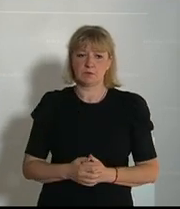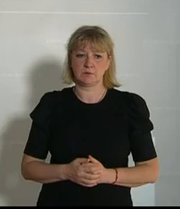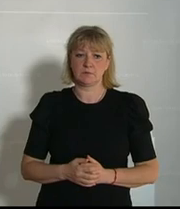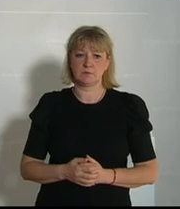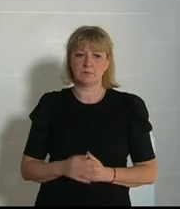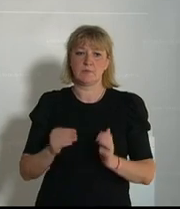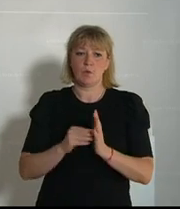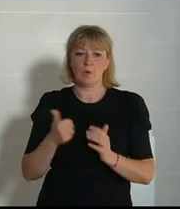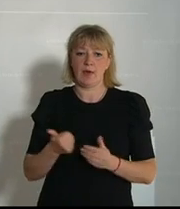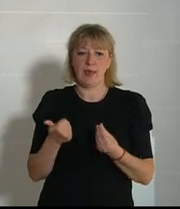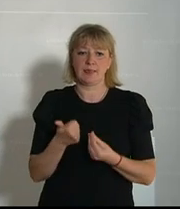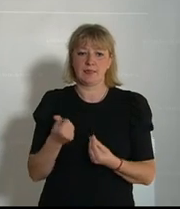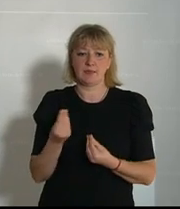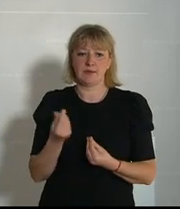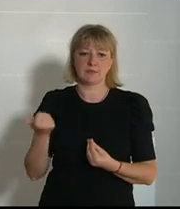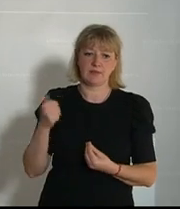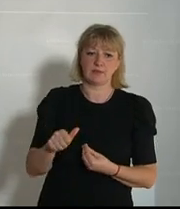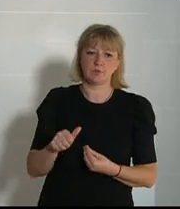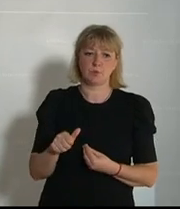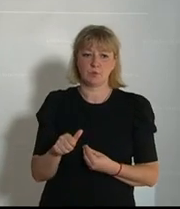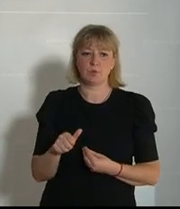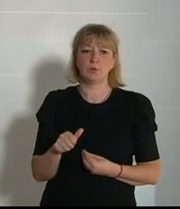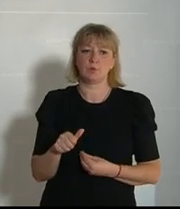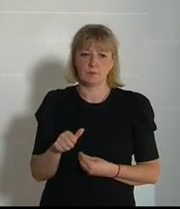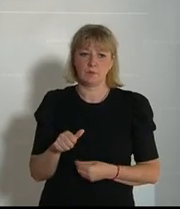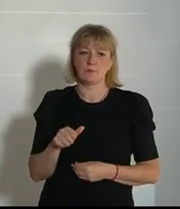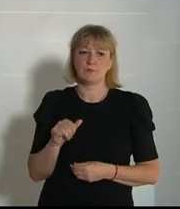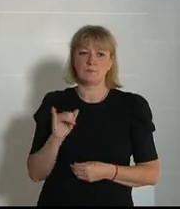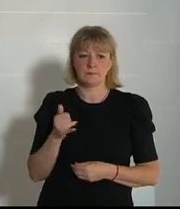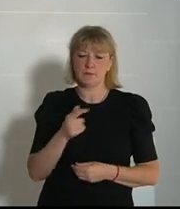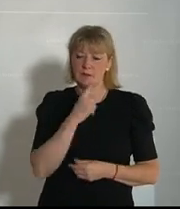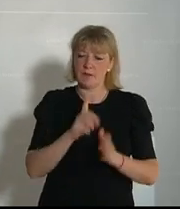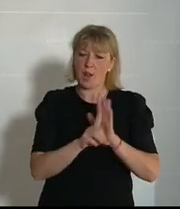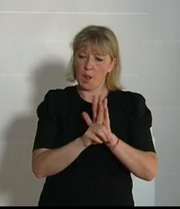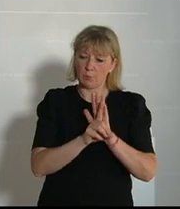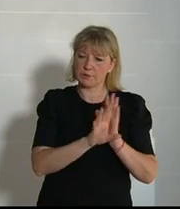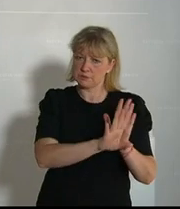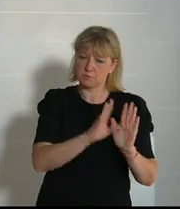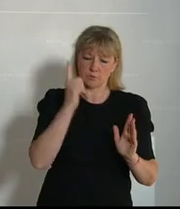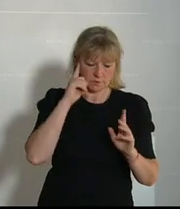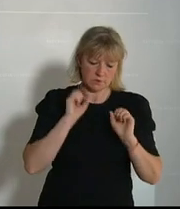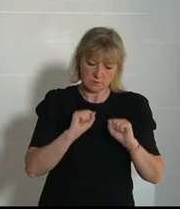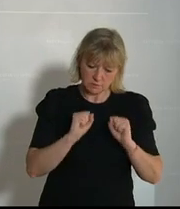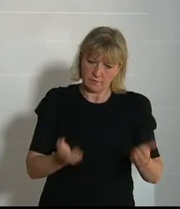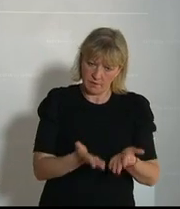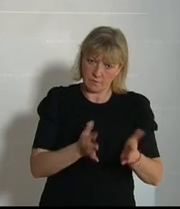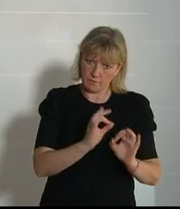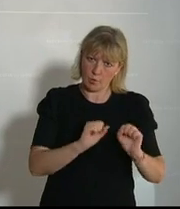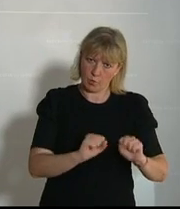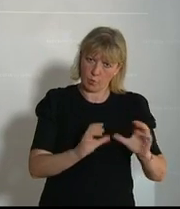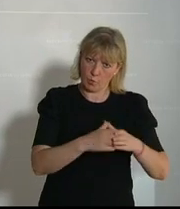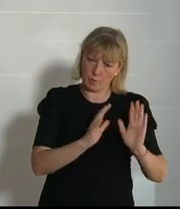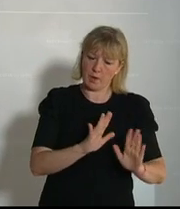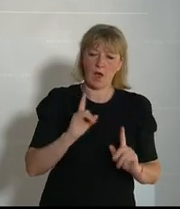Und noch etwas. Bei aller Liebe zum Lobbyismus für bestimmte Klientelgruppen bleiben